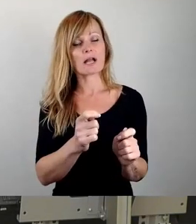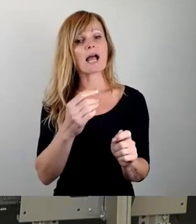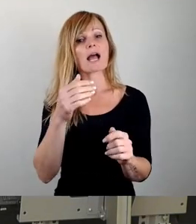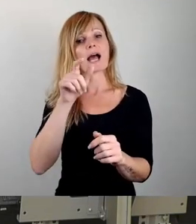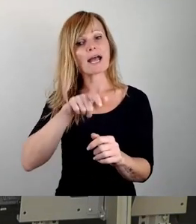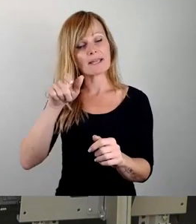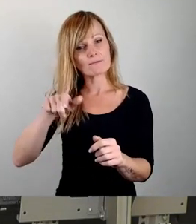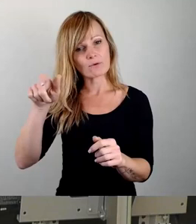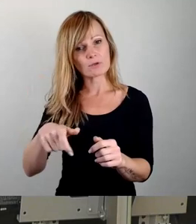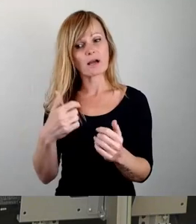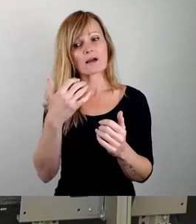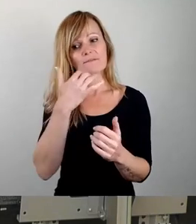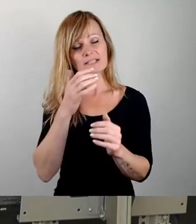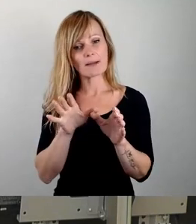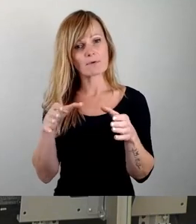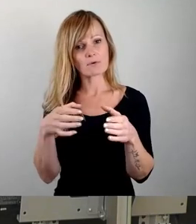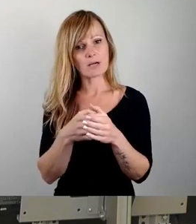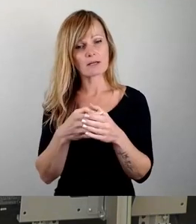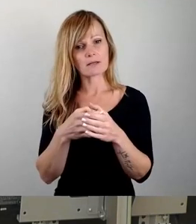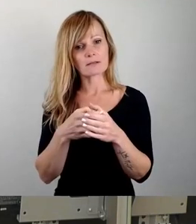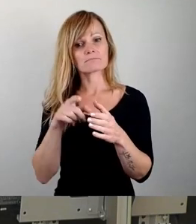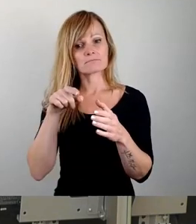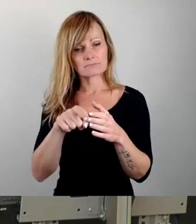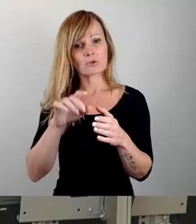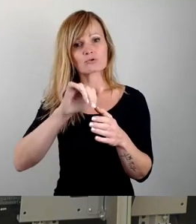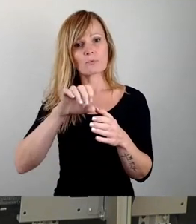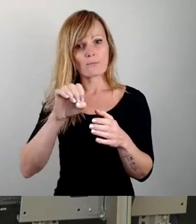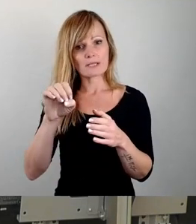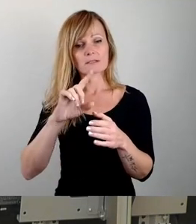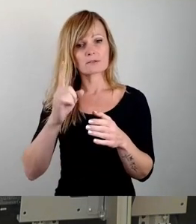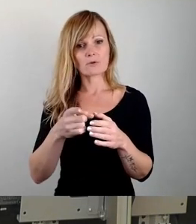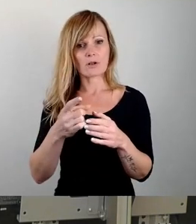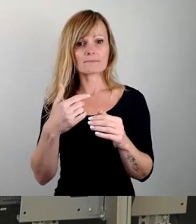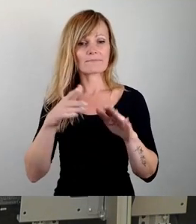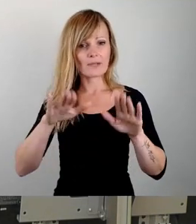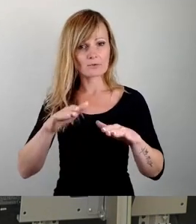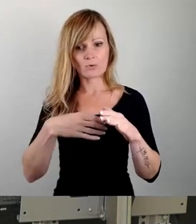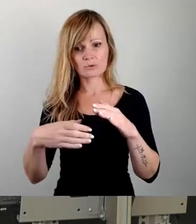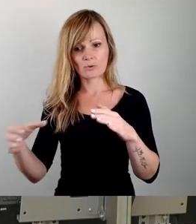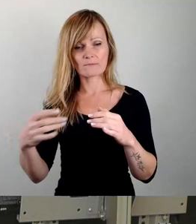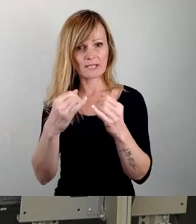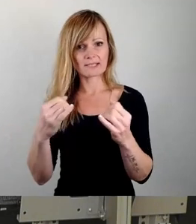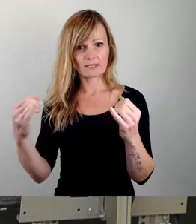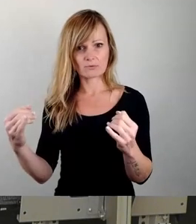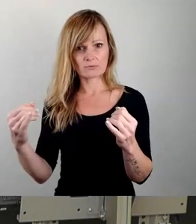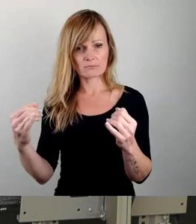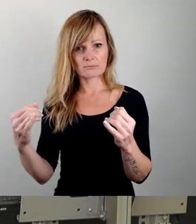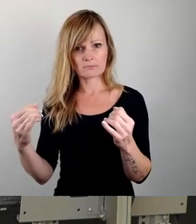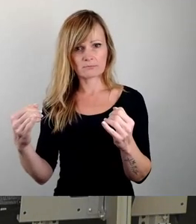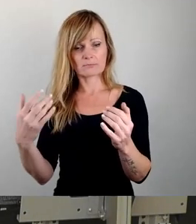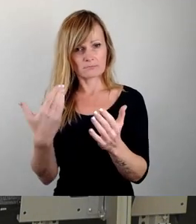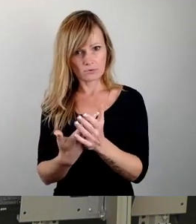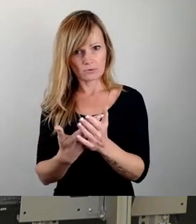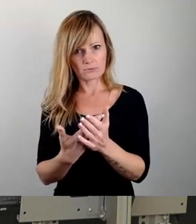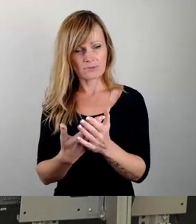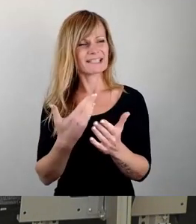der Einrichtung einer Flüchtlingsunterkunft in Sporbitz anzubauen. Werten Sie einen solchen Text noch einmal, wie Sie wollen.